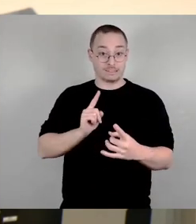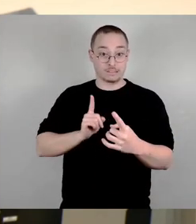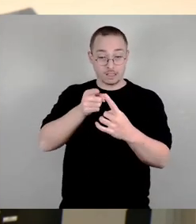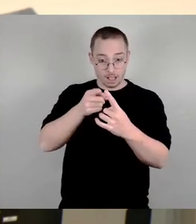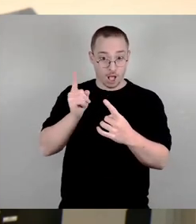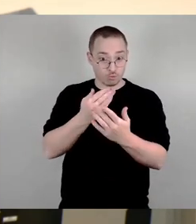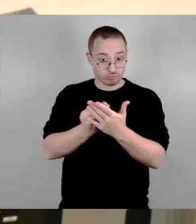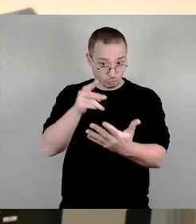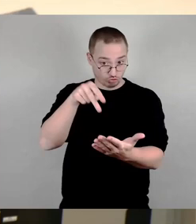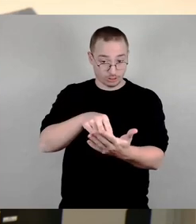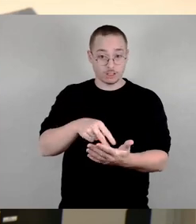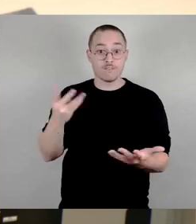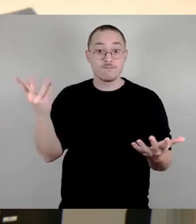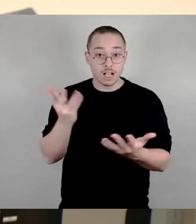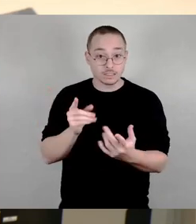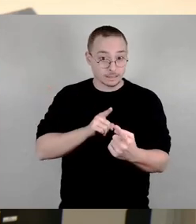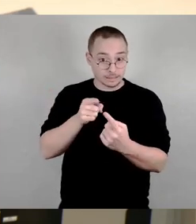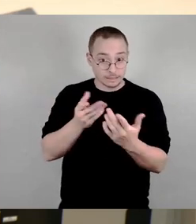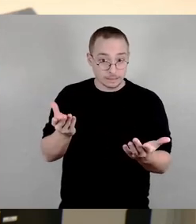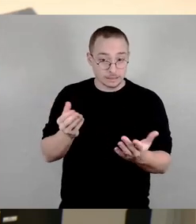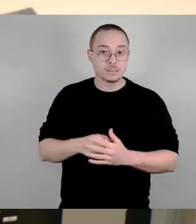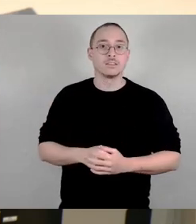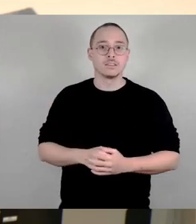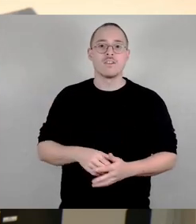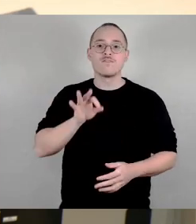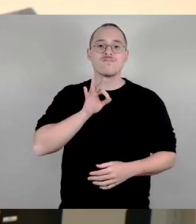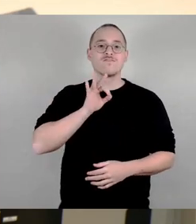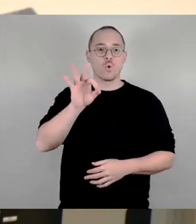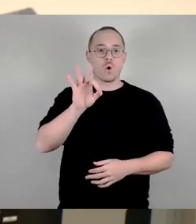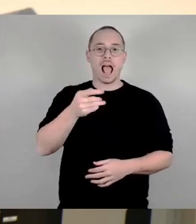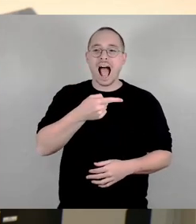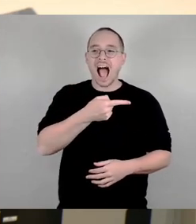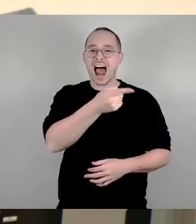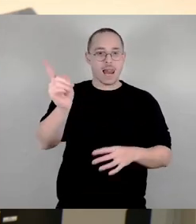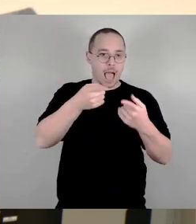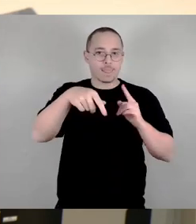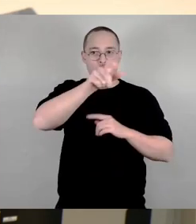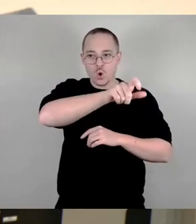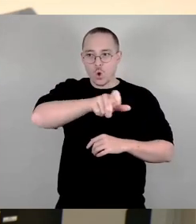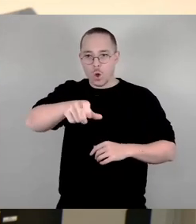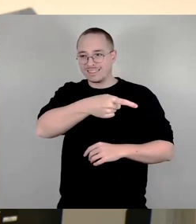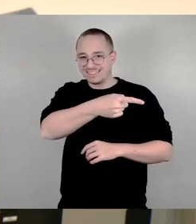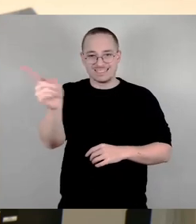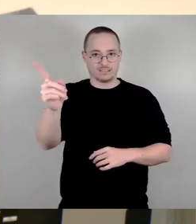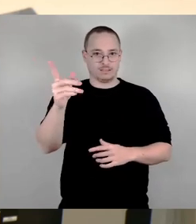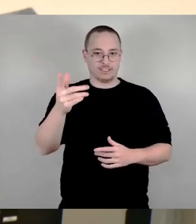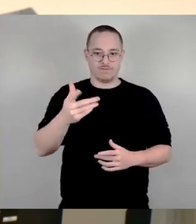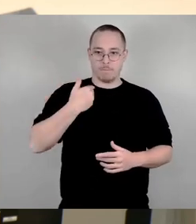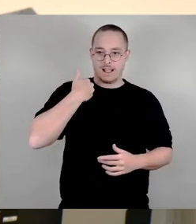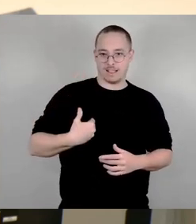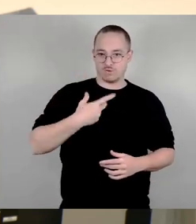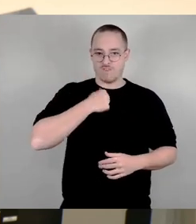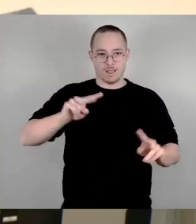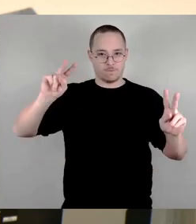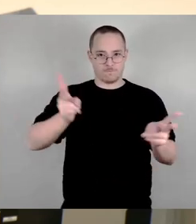Absenkung der Belastung aller anderen. Wenn Sie das, die Absenkung der